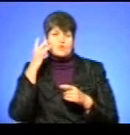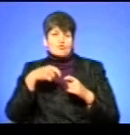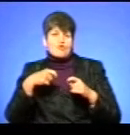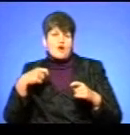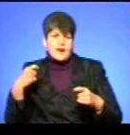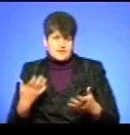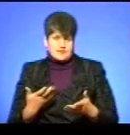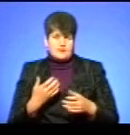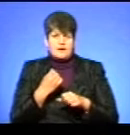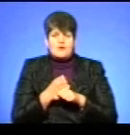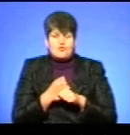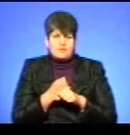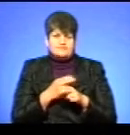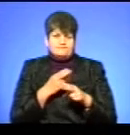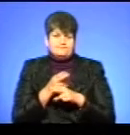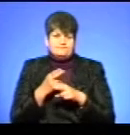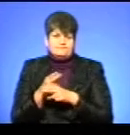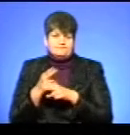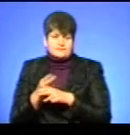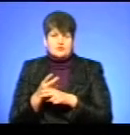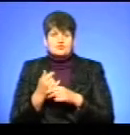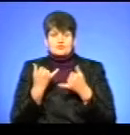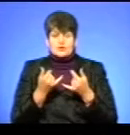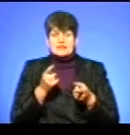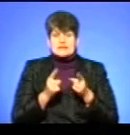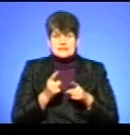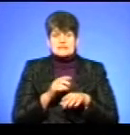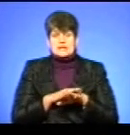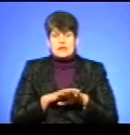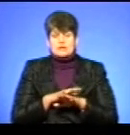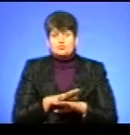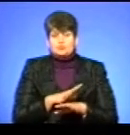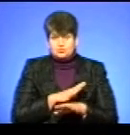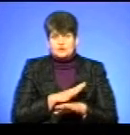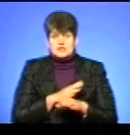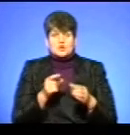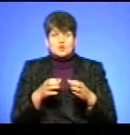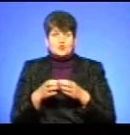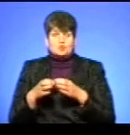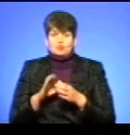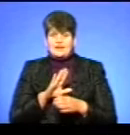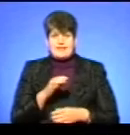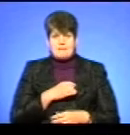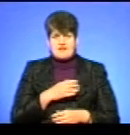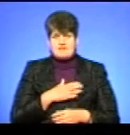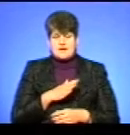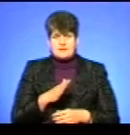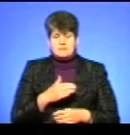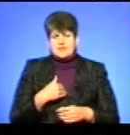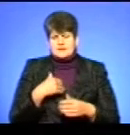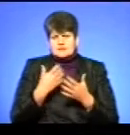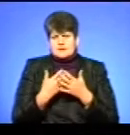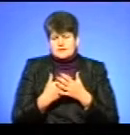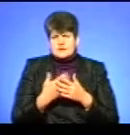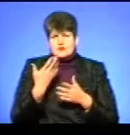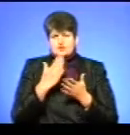робить певні перепони, для того, щоб сьогодні дійсно на ринку були і структури неприватні. Мені здається, що саме якщо є